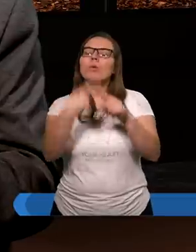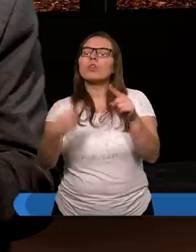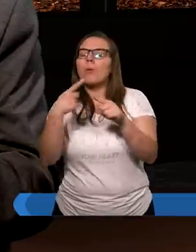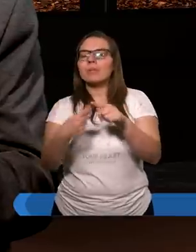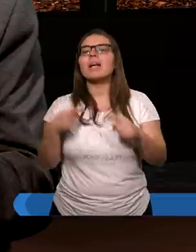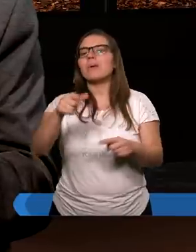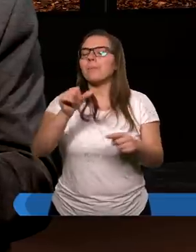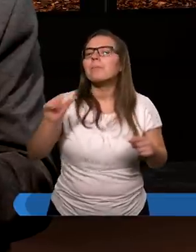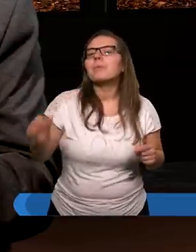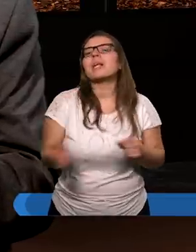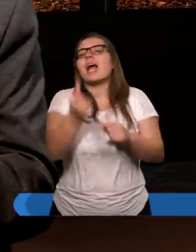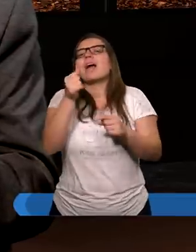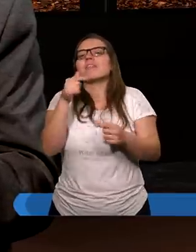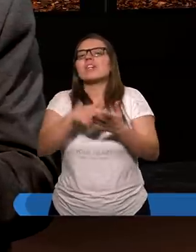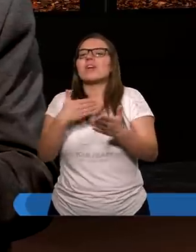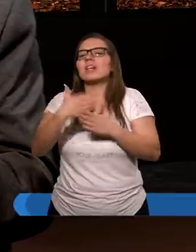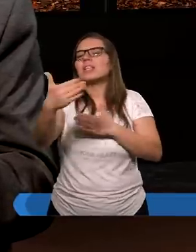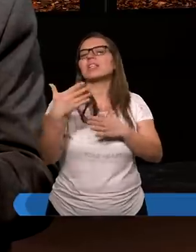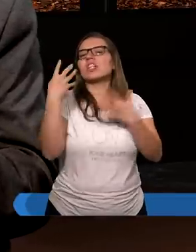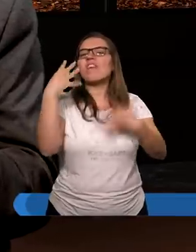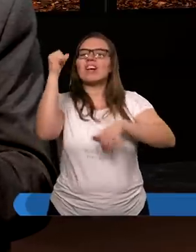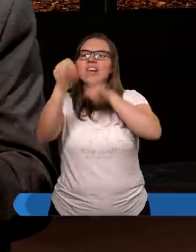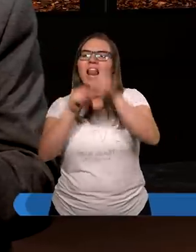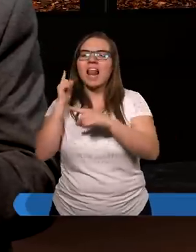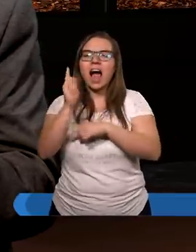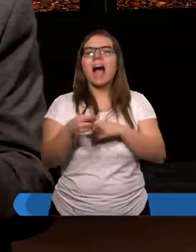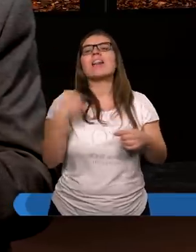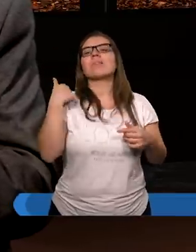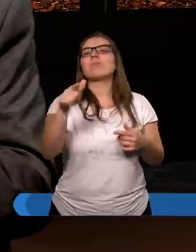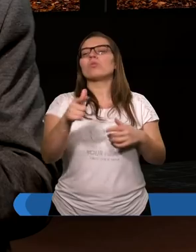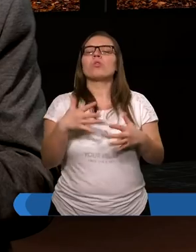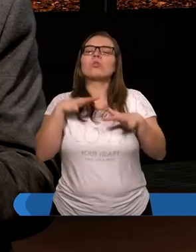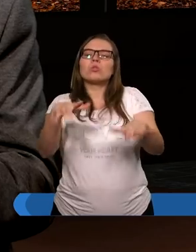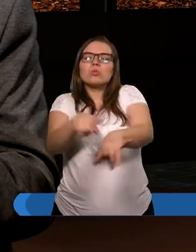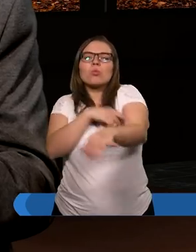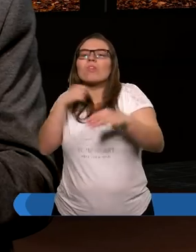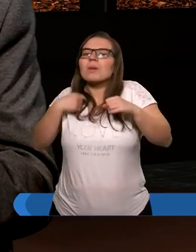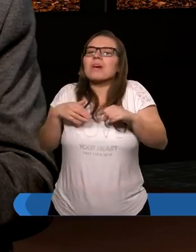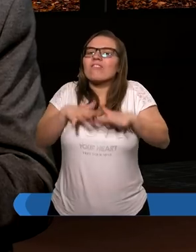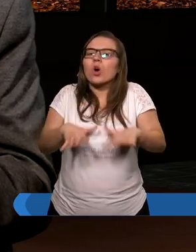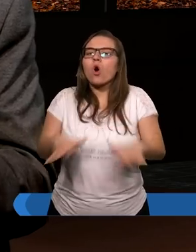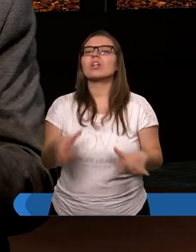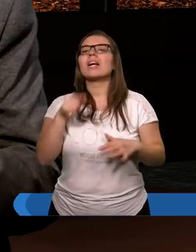pierwsze lata, dziewięć lat, to nie było tak długo, żeby wykorzenić